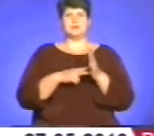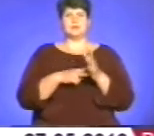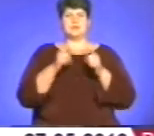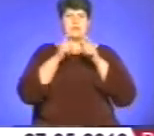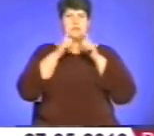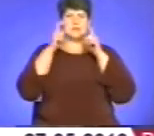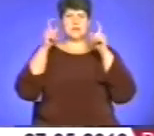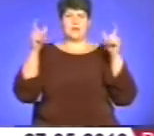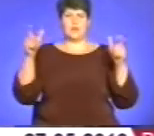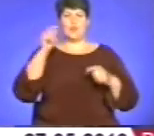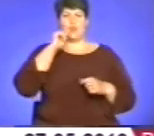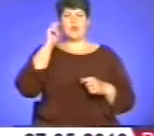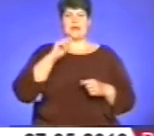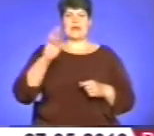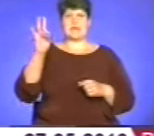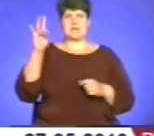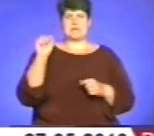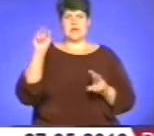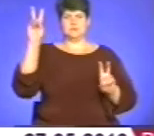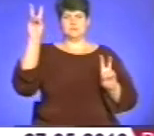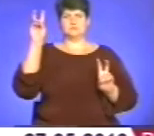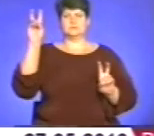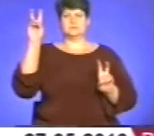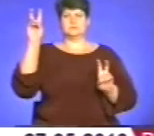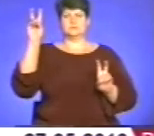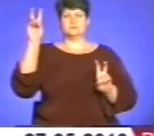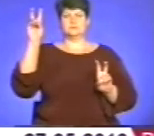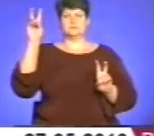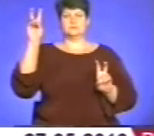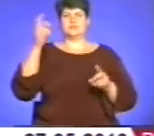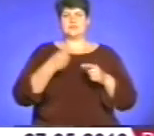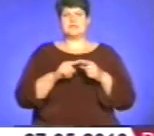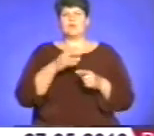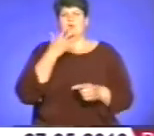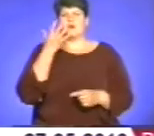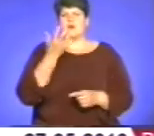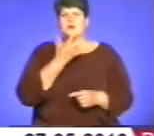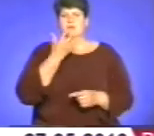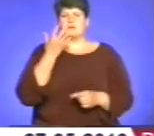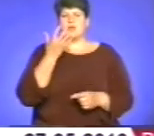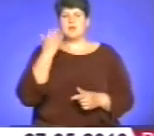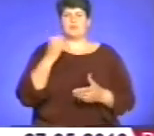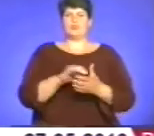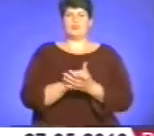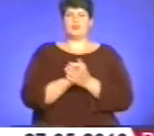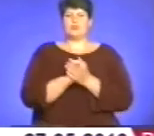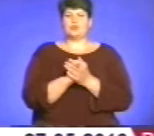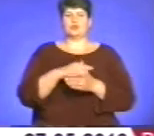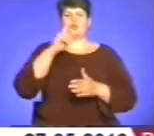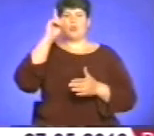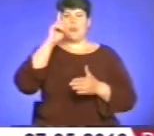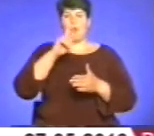«Україна». Це було якось так тепло, якось тепло по-дружньому, що повірилося,